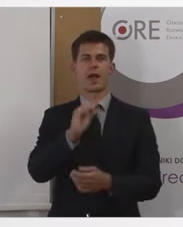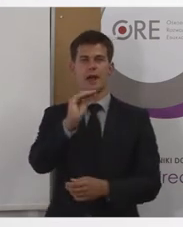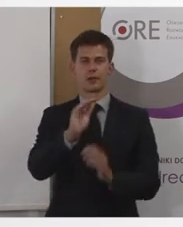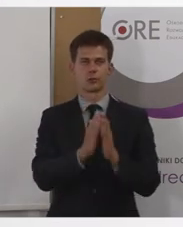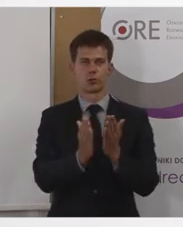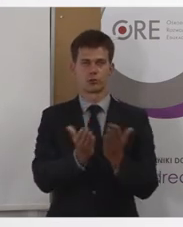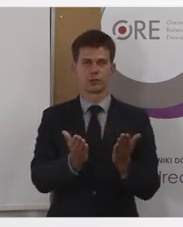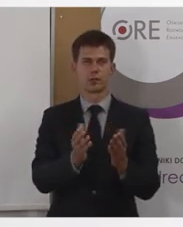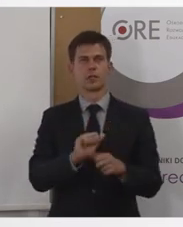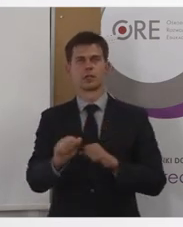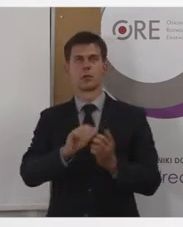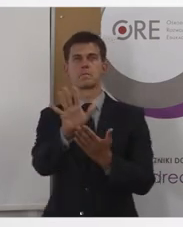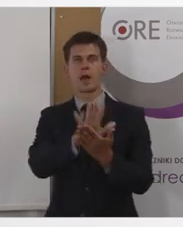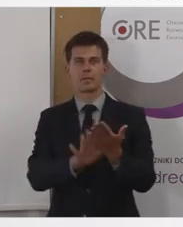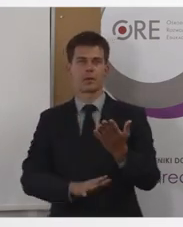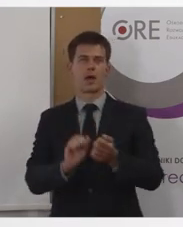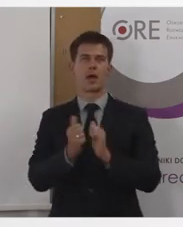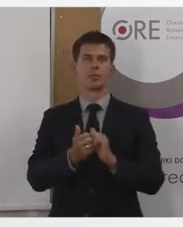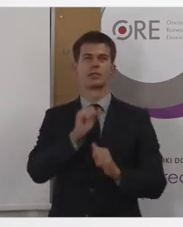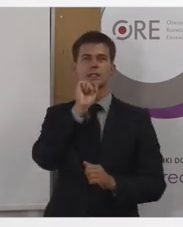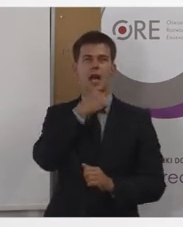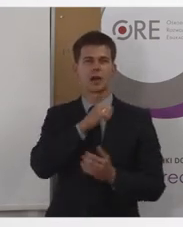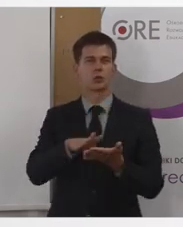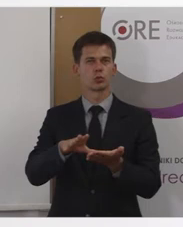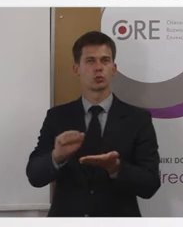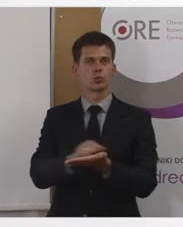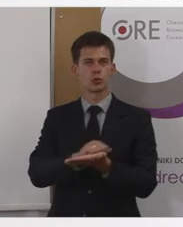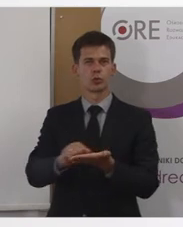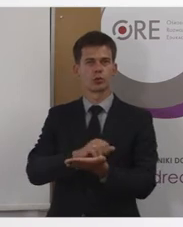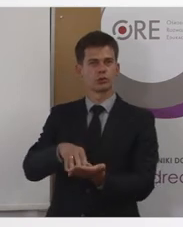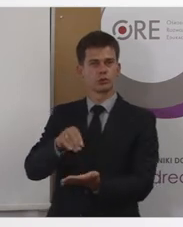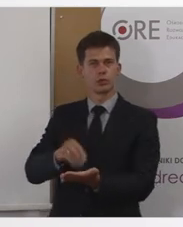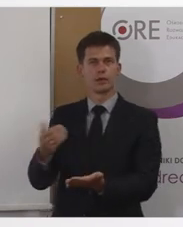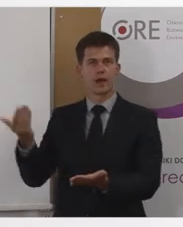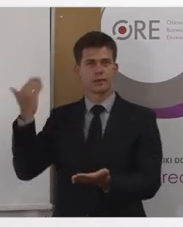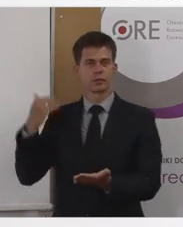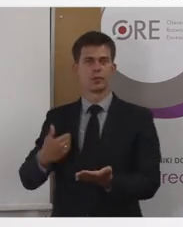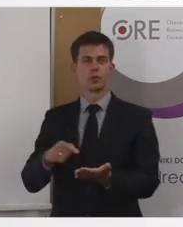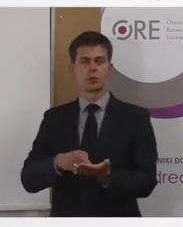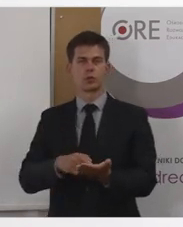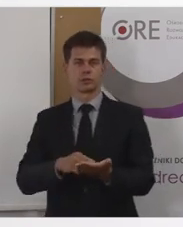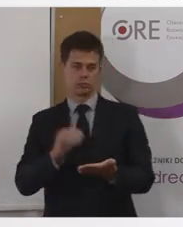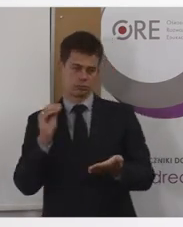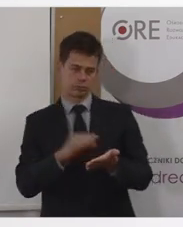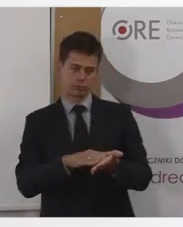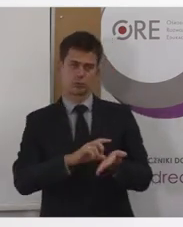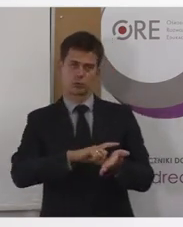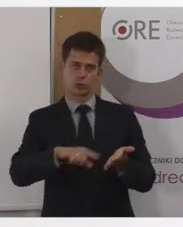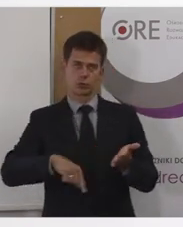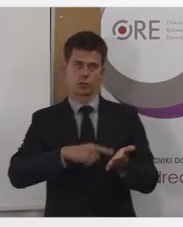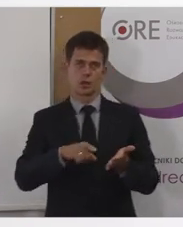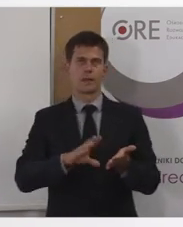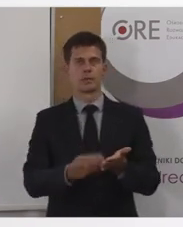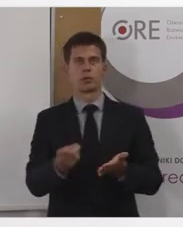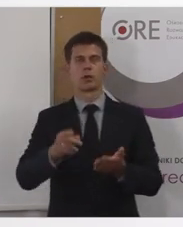zawierają jakieś mapy, starodruki i tego typu rzeczy, gdzie istotne jest pokazanie, jak na przykład zapis